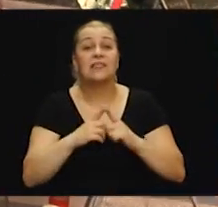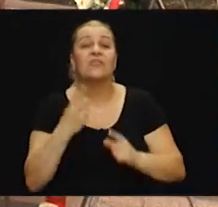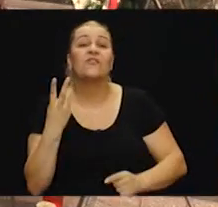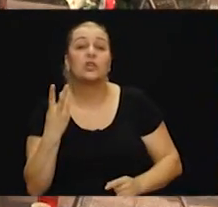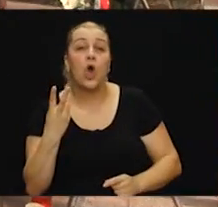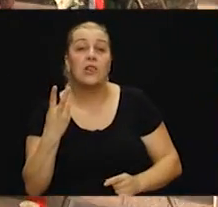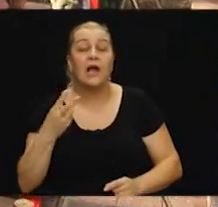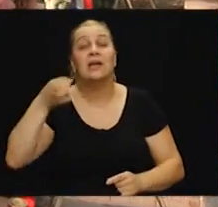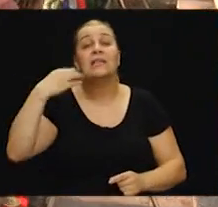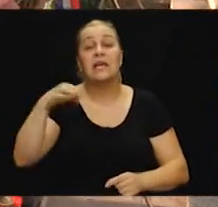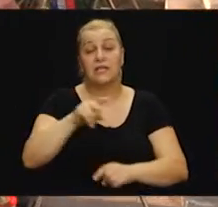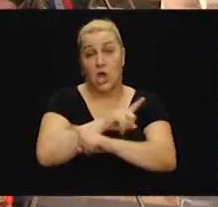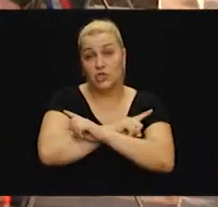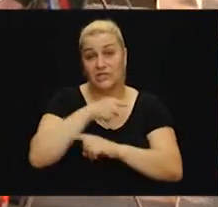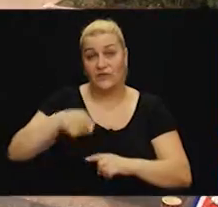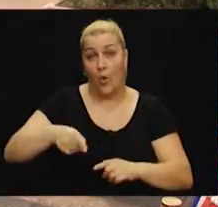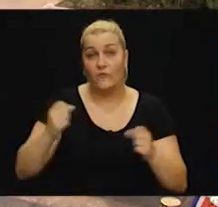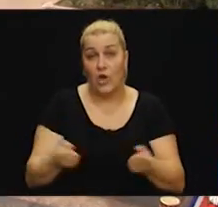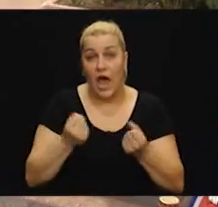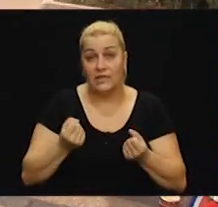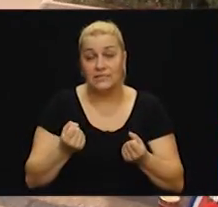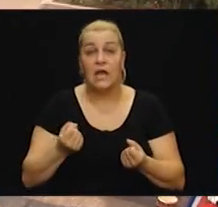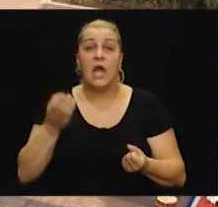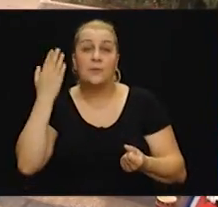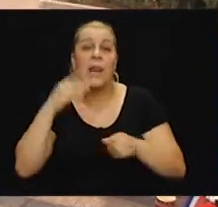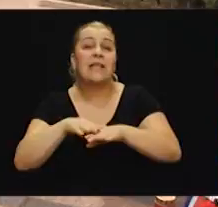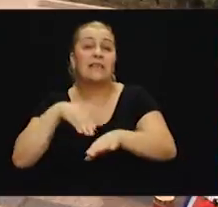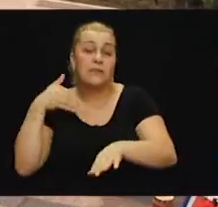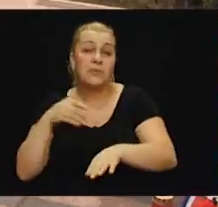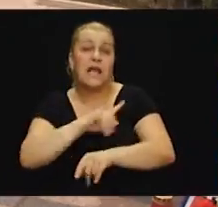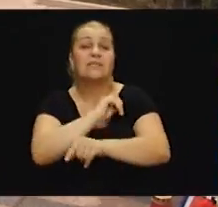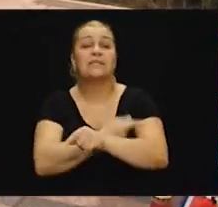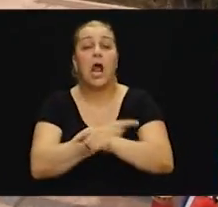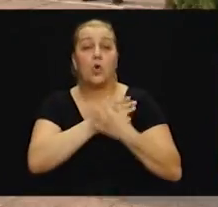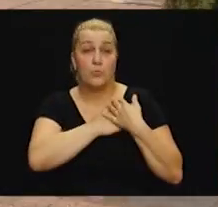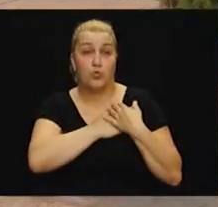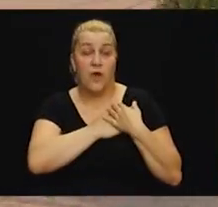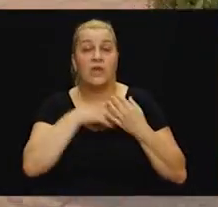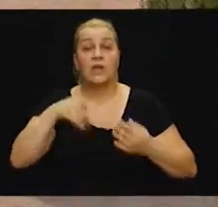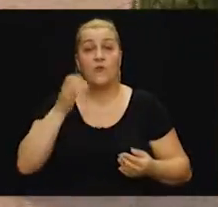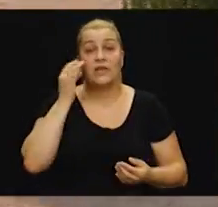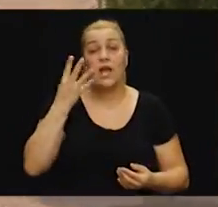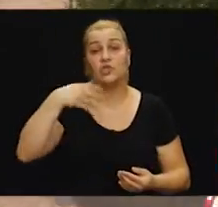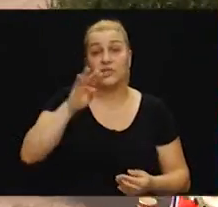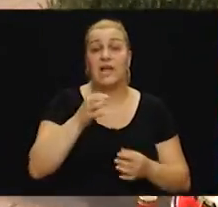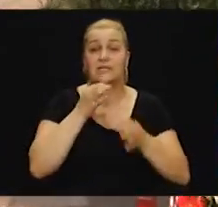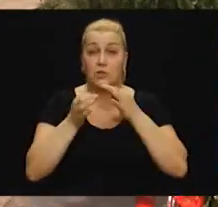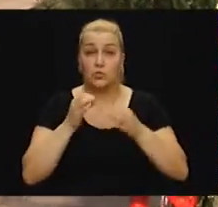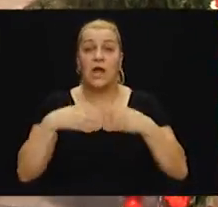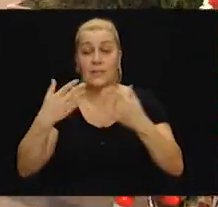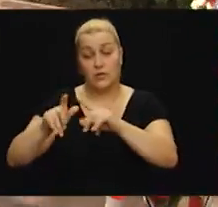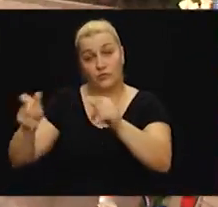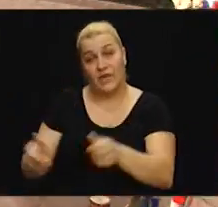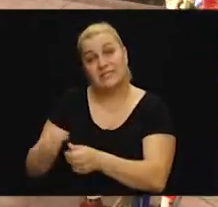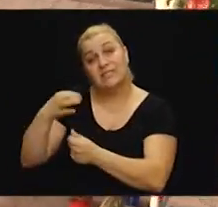jedinoj žrtvi u ovoj akciji, a u Domu kulturi je priređena je tribina radnog naslova Snagom Ljubavi. Na sajmam dana akcije 14. rujna položeni su